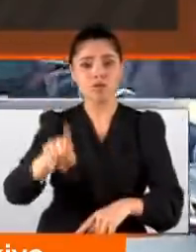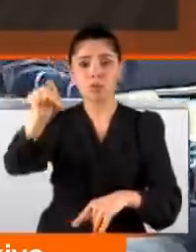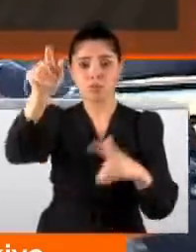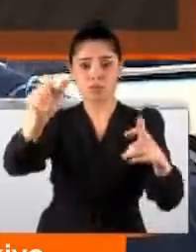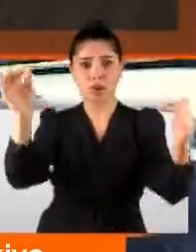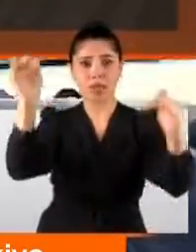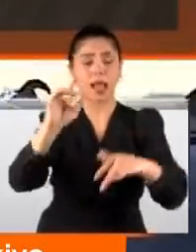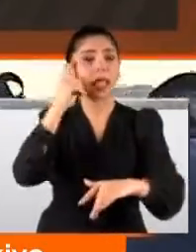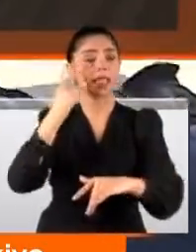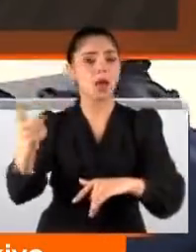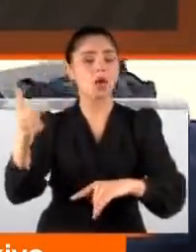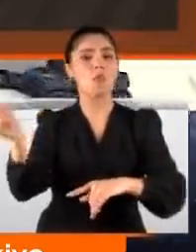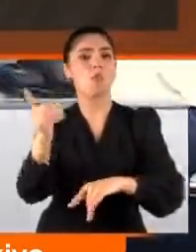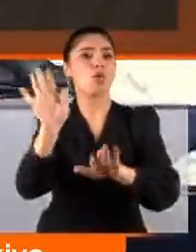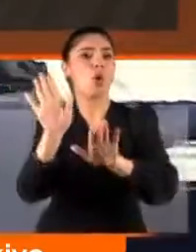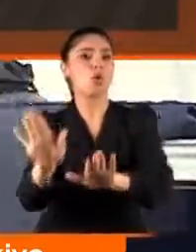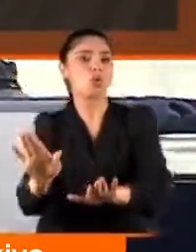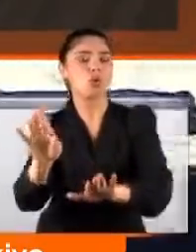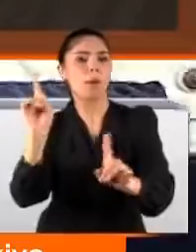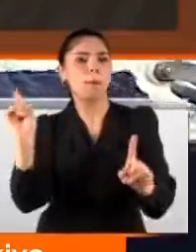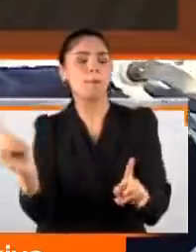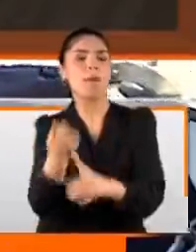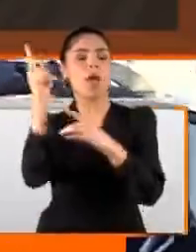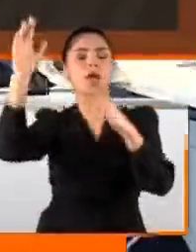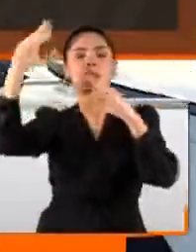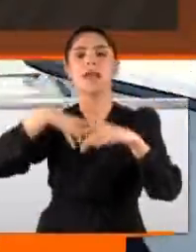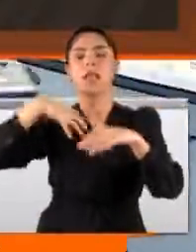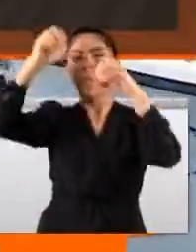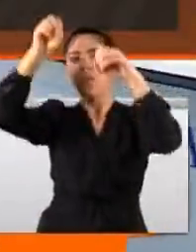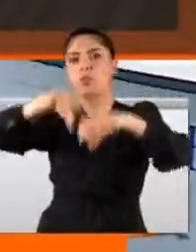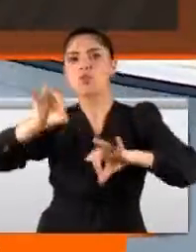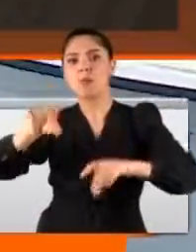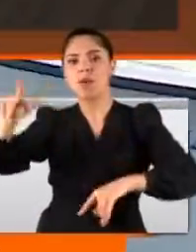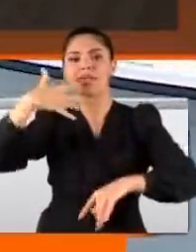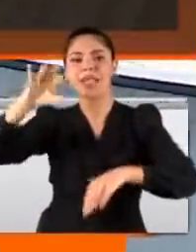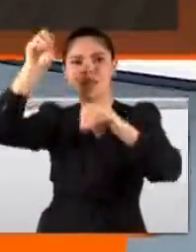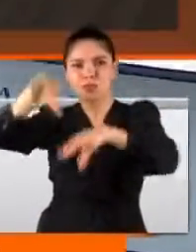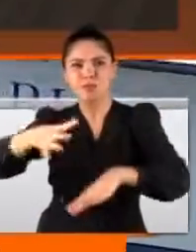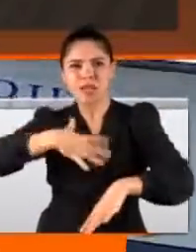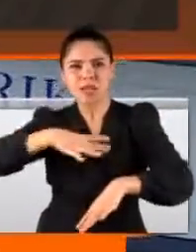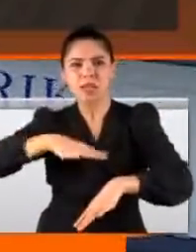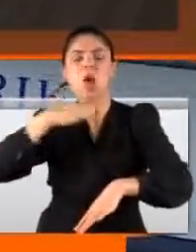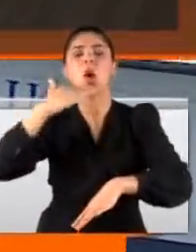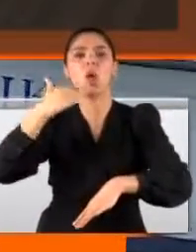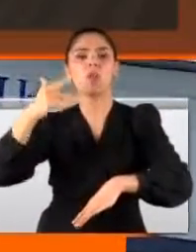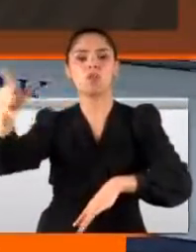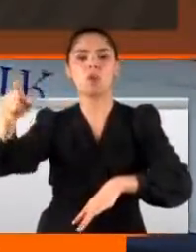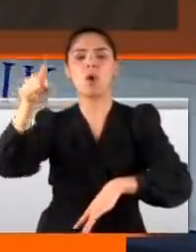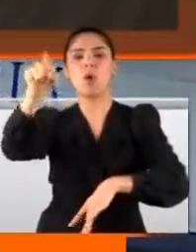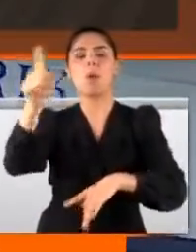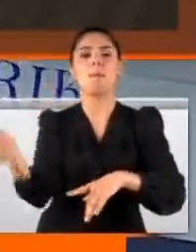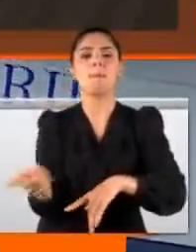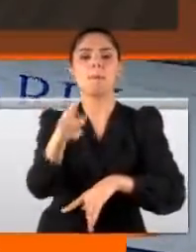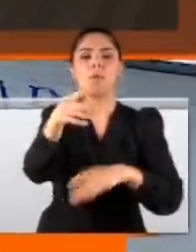geldiğinde iddiaya göre motoru durdu. Bir anda irtifa kaybetmeye başladı. Denize düşmek için çaba sarf etse de başaramadı. Sahneler